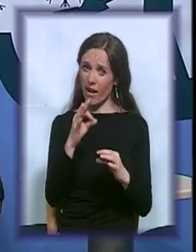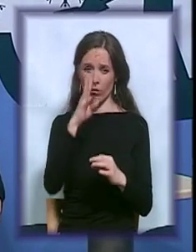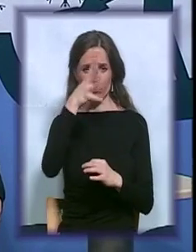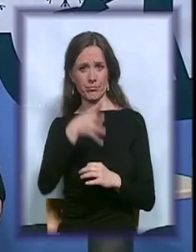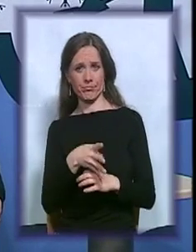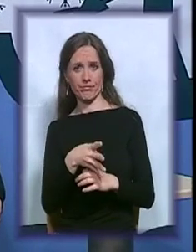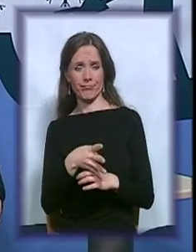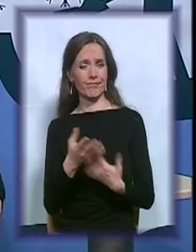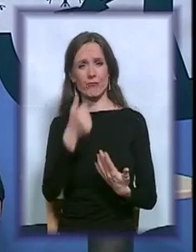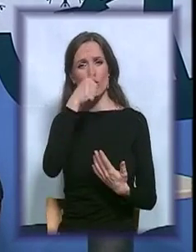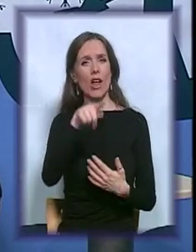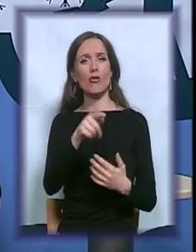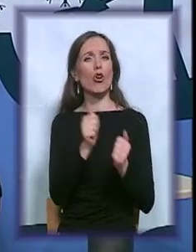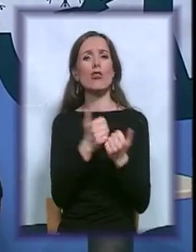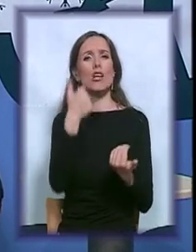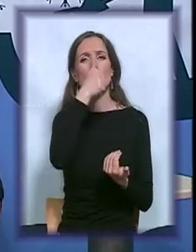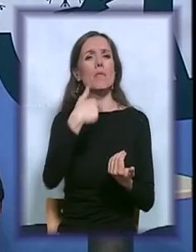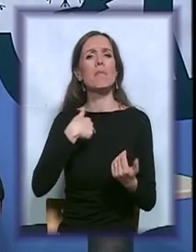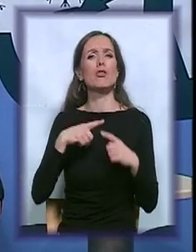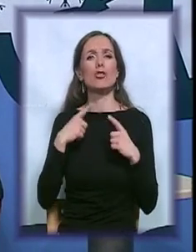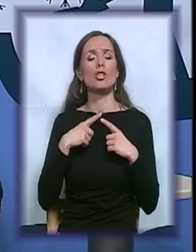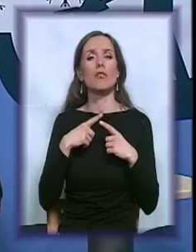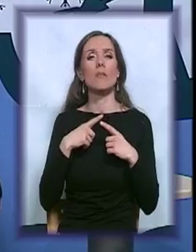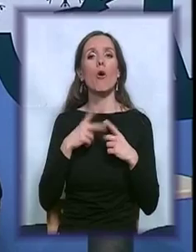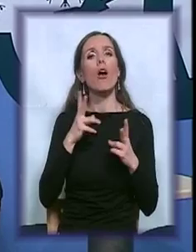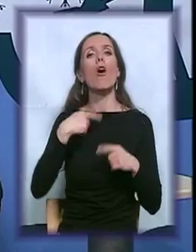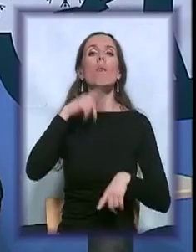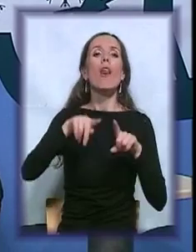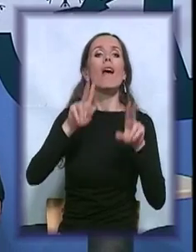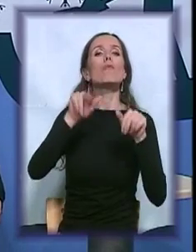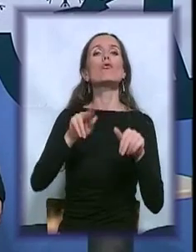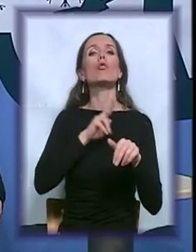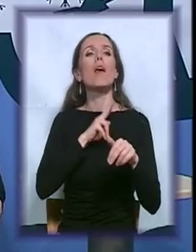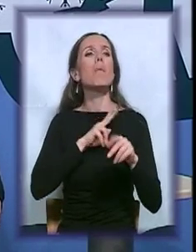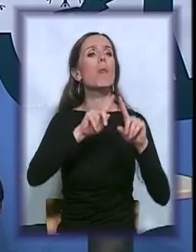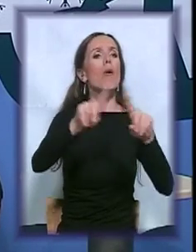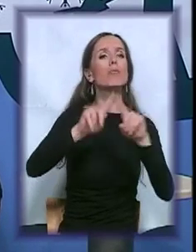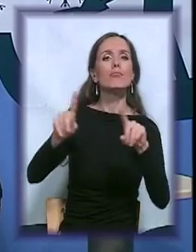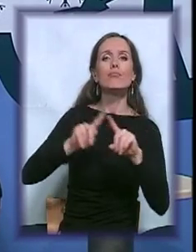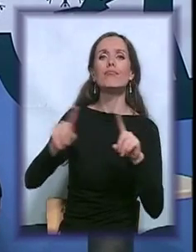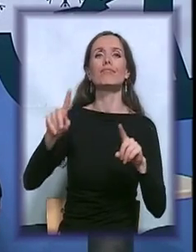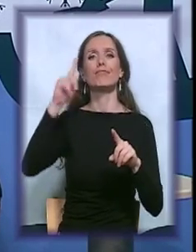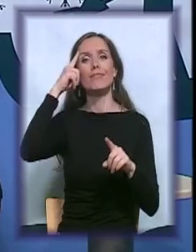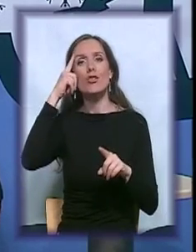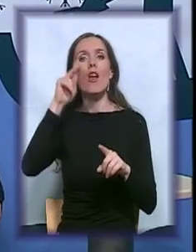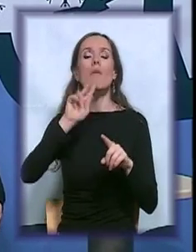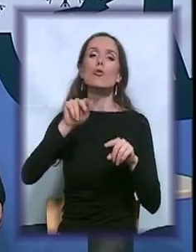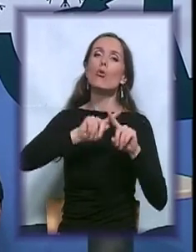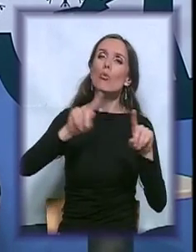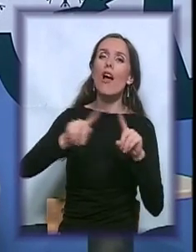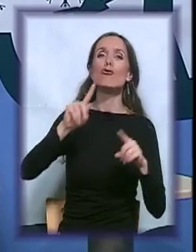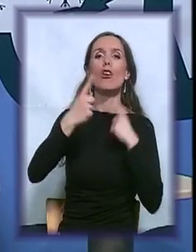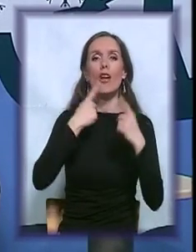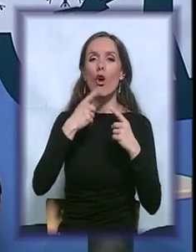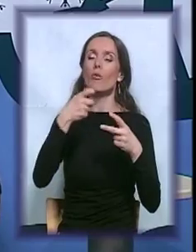to sa čime mi živimo? Način na koji ponekad možemo da imamo drugačije mišljenja, drugačije da govorimo, možda i jeste naša današnja tema emisije.